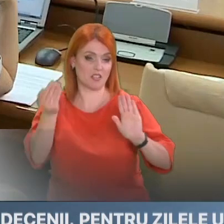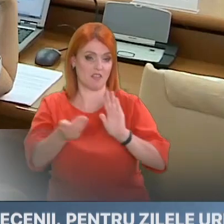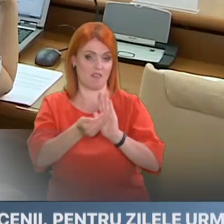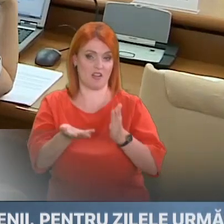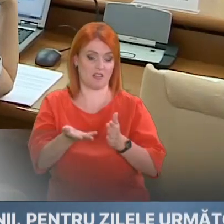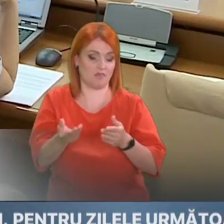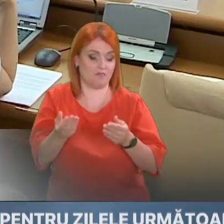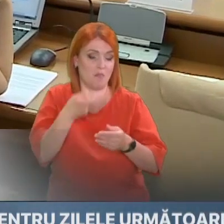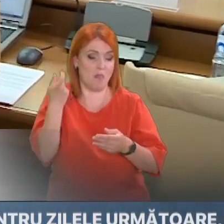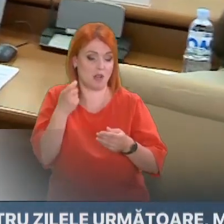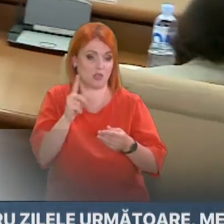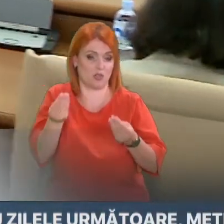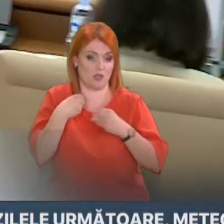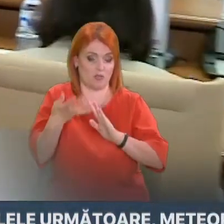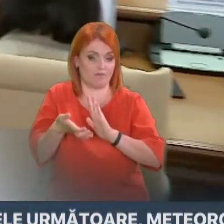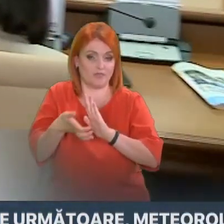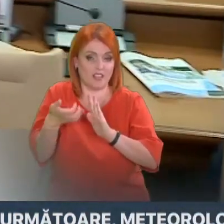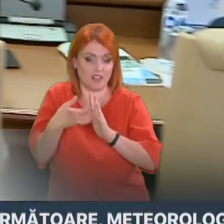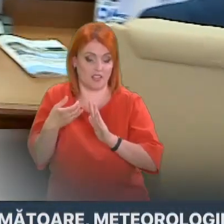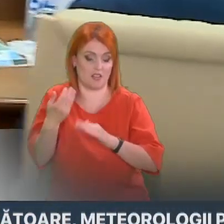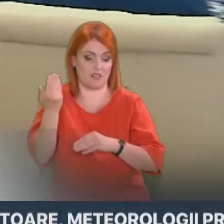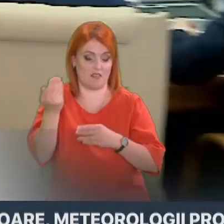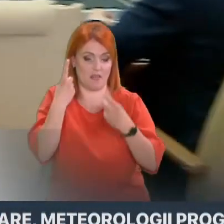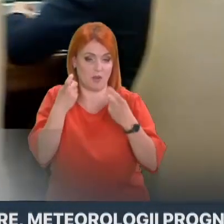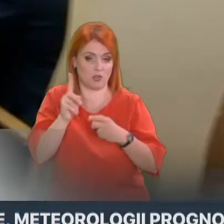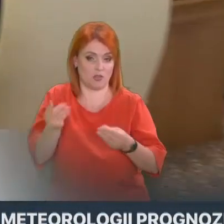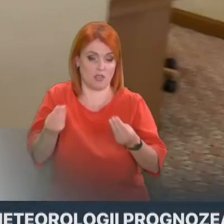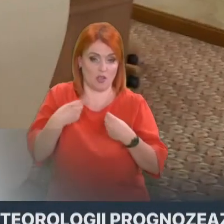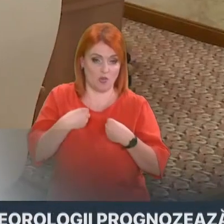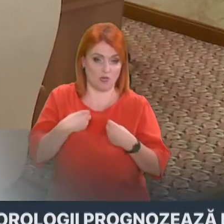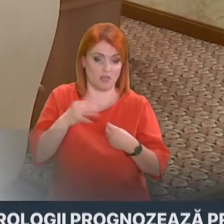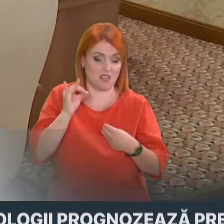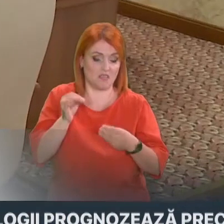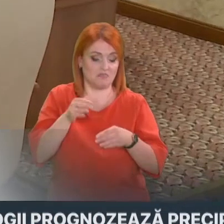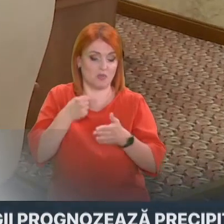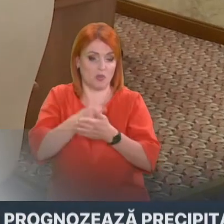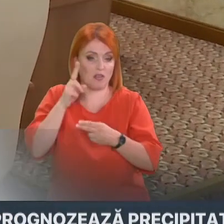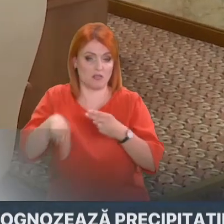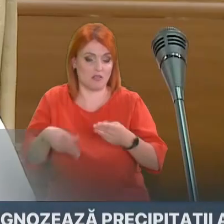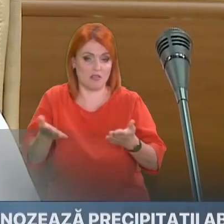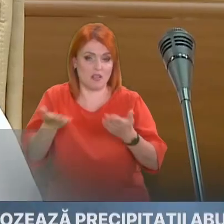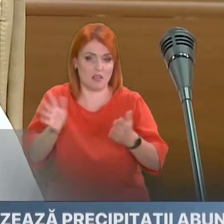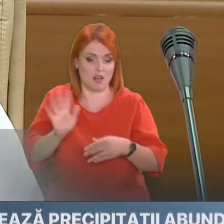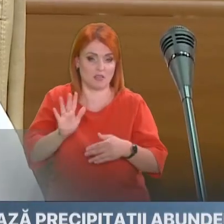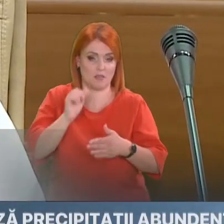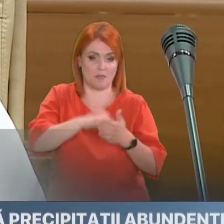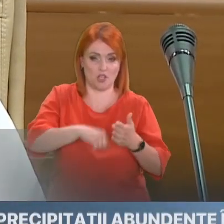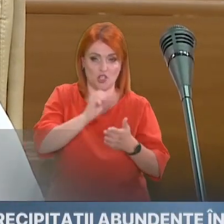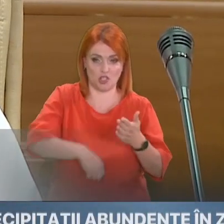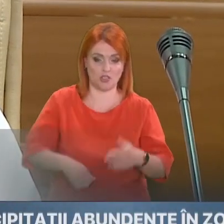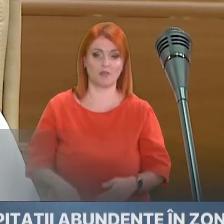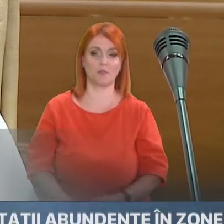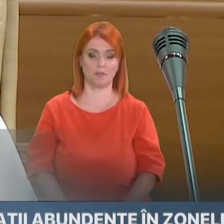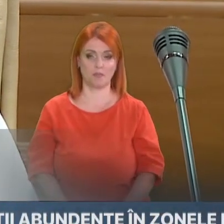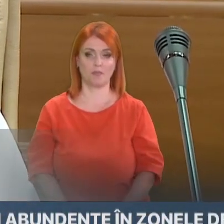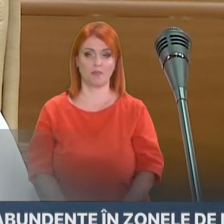guvernului, are ca principal obiectiv îmbolnătățirea, în primul rând, a imaginii, dar și a activității